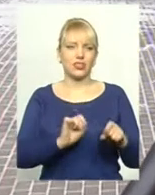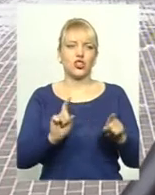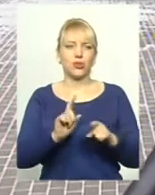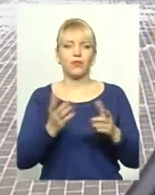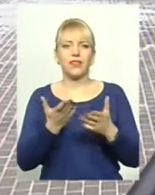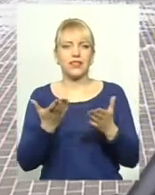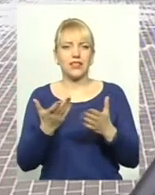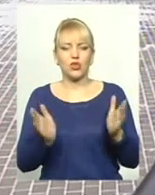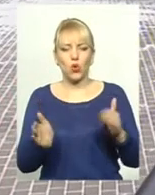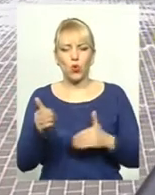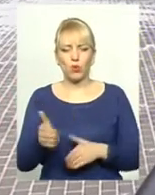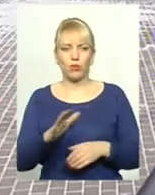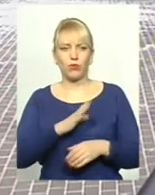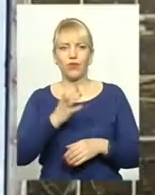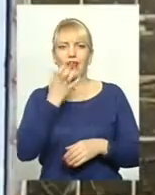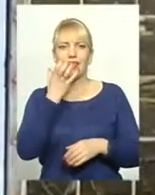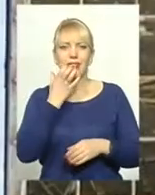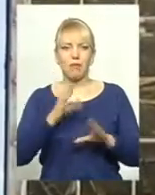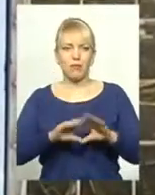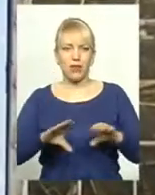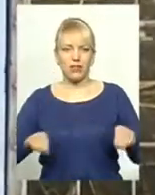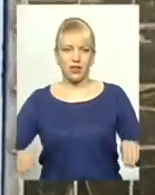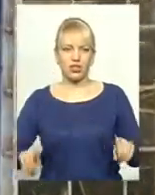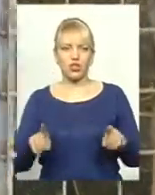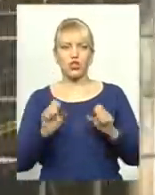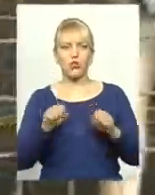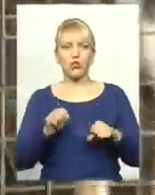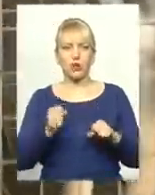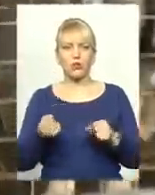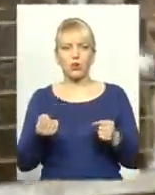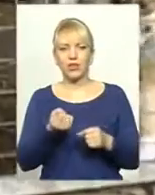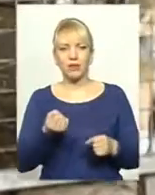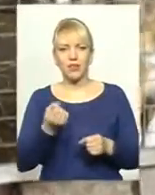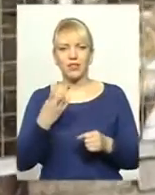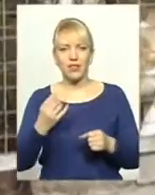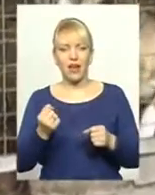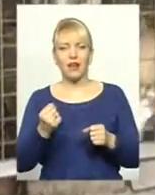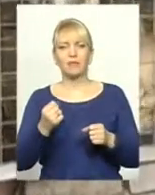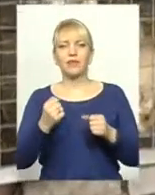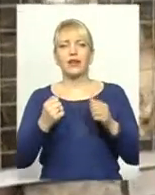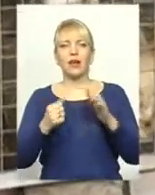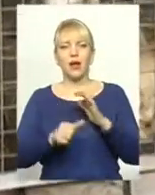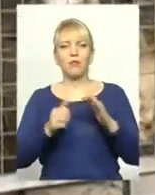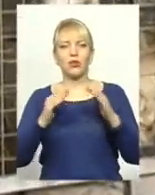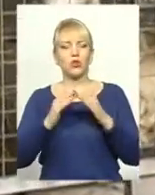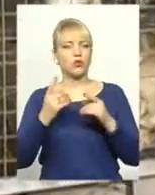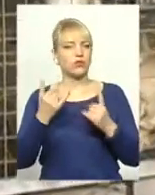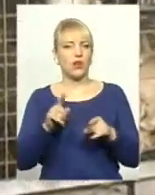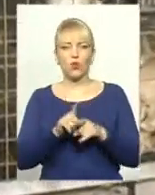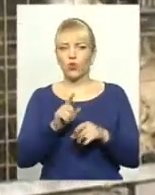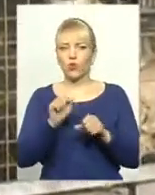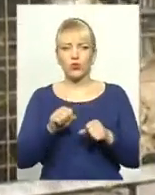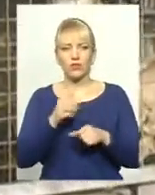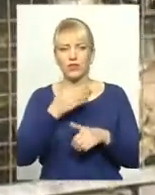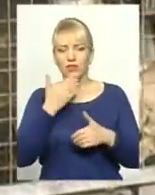якійсь коробочці там був якийсь теплий матрасік. Можливості перетримати на притулку сьогодні такої немає. Треба рятувати, тому